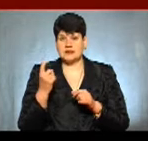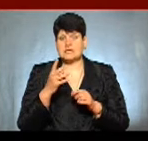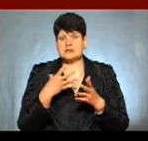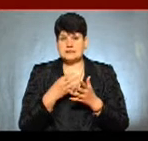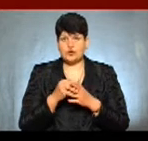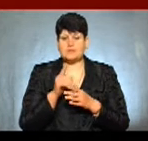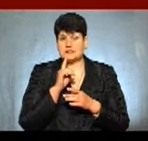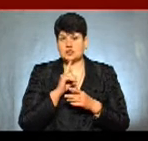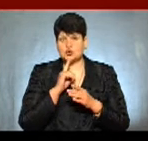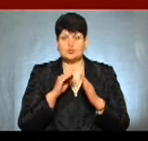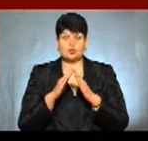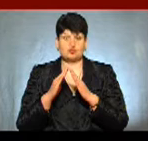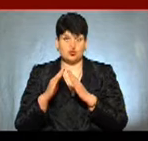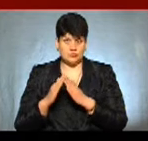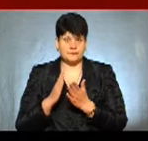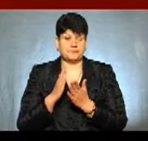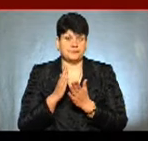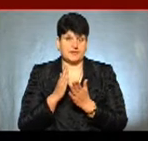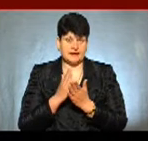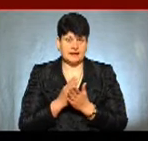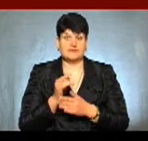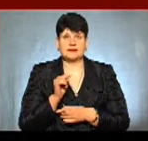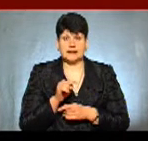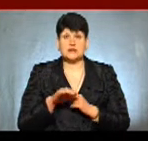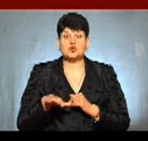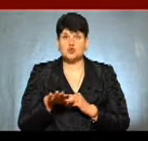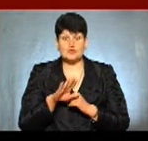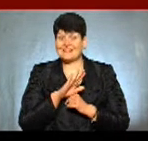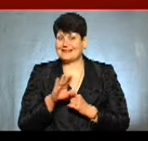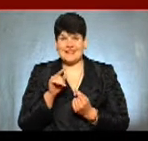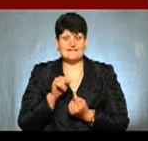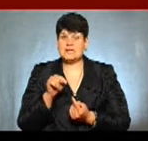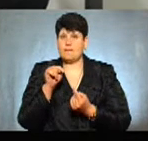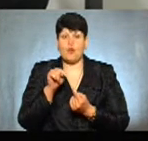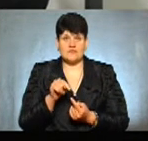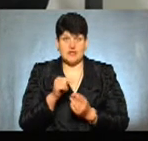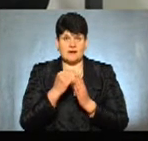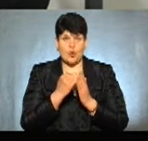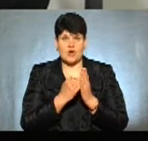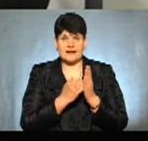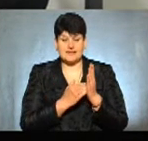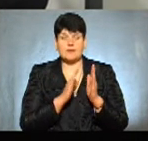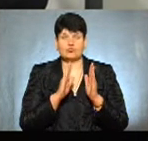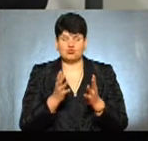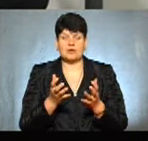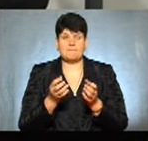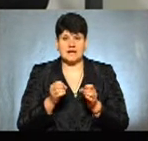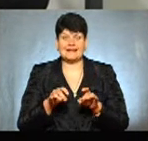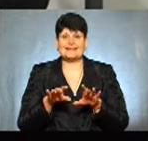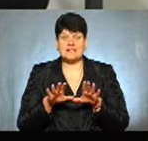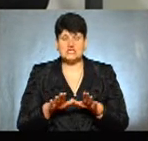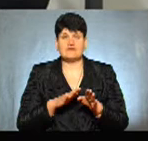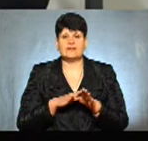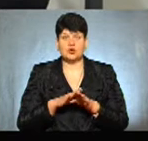спорудами знаходяться в тих зонах, які не відповідають по критеріям, буде прийнято рішення